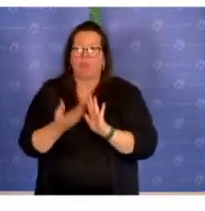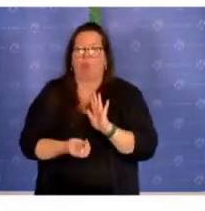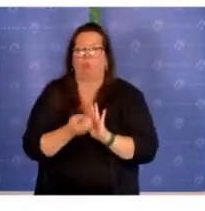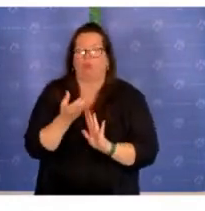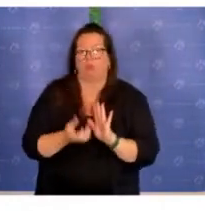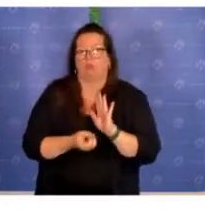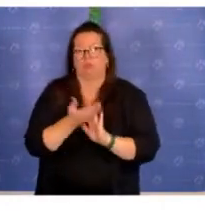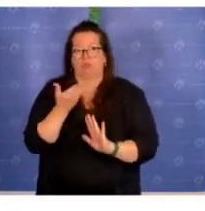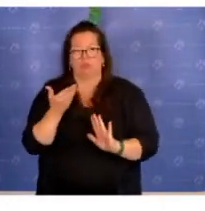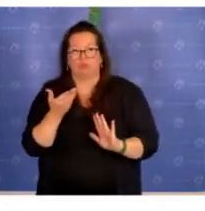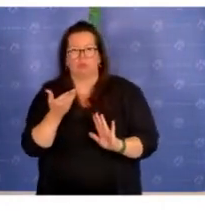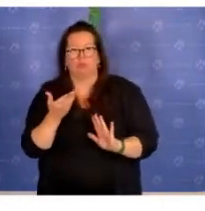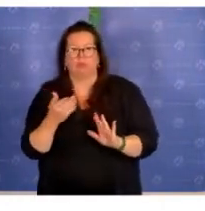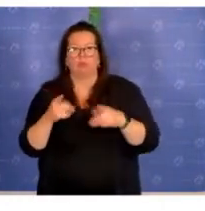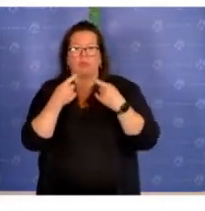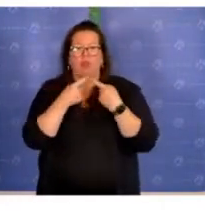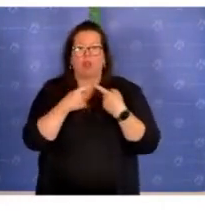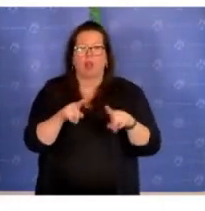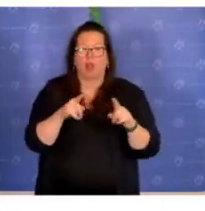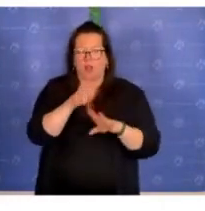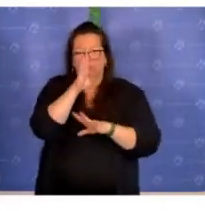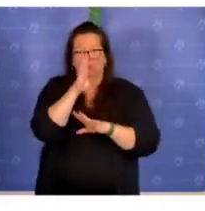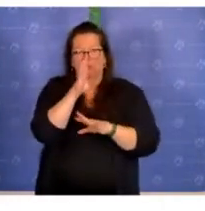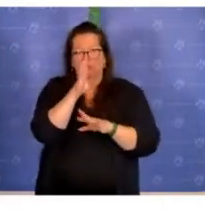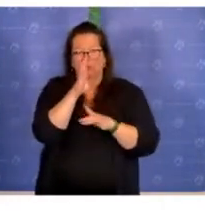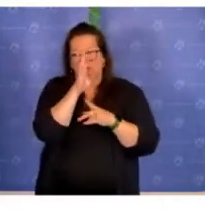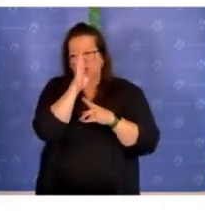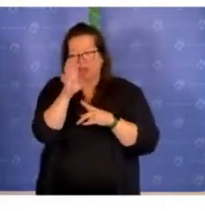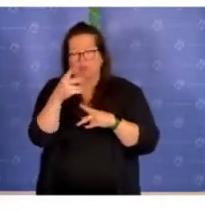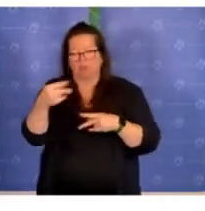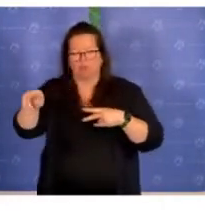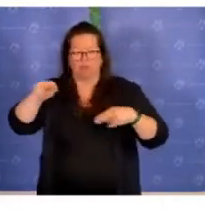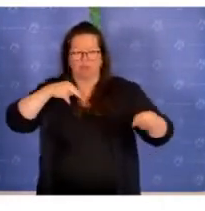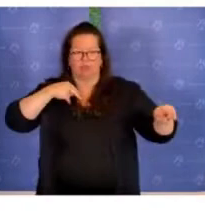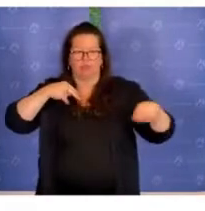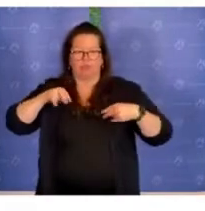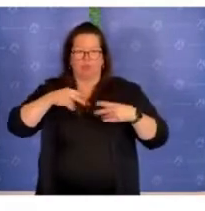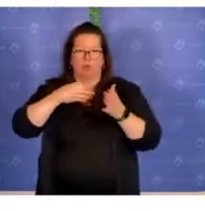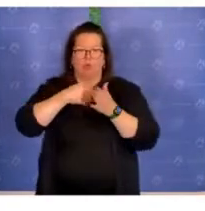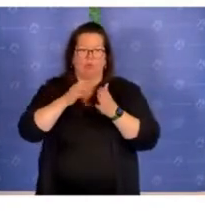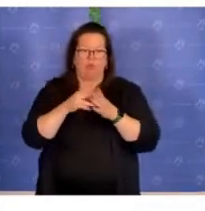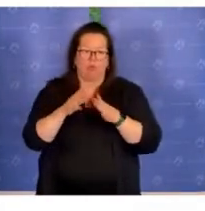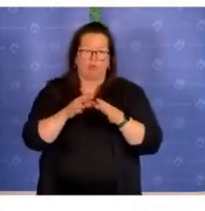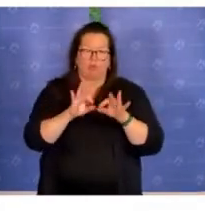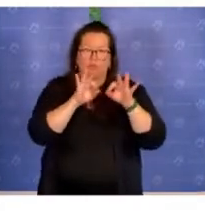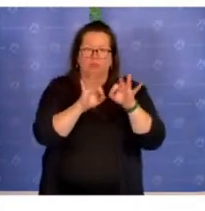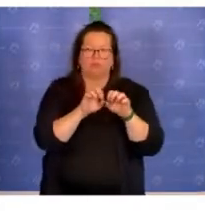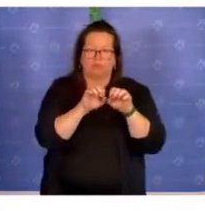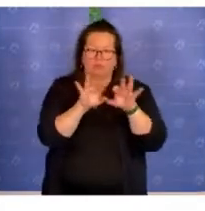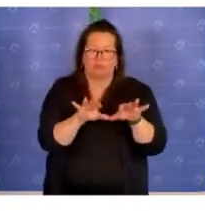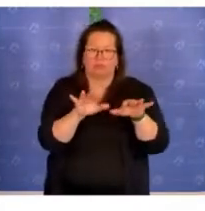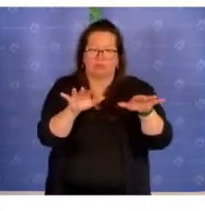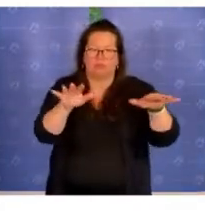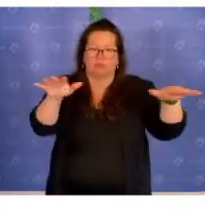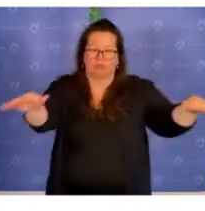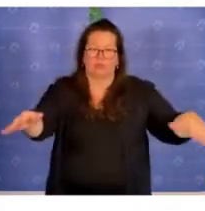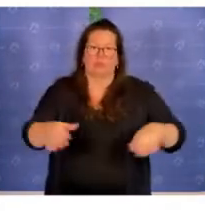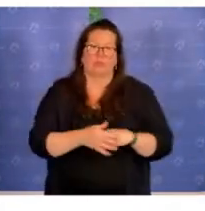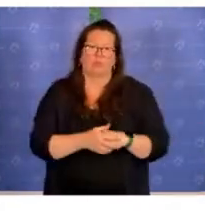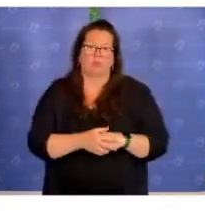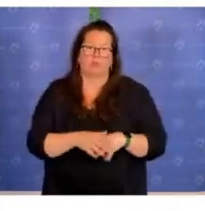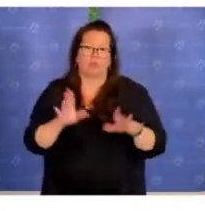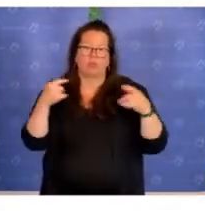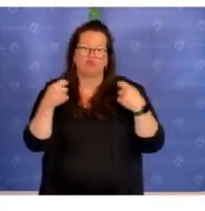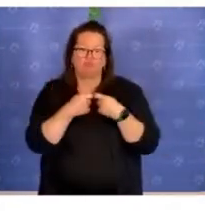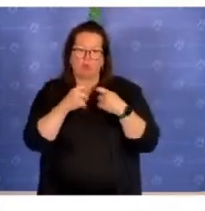werden können, die dann auch in andere Richtungen rückstrahlen, entsprechend weitergehen. Und andererseits natürlich auch sehr, sehr spannend, auch aus